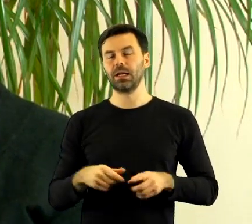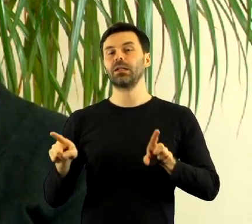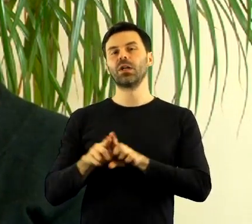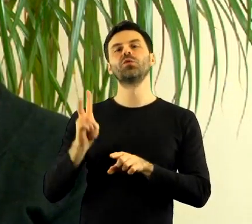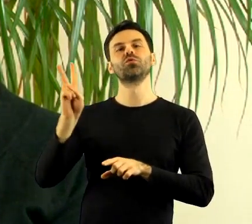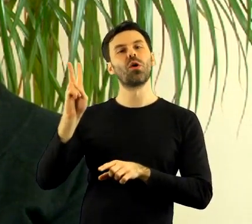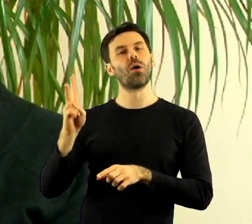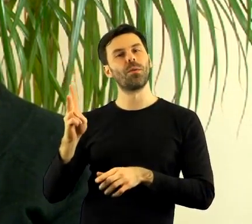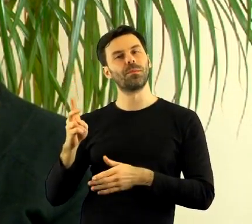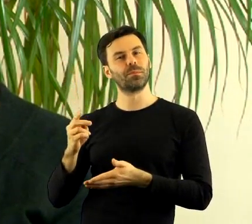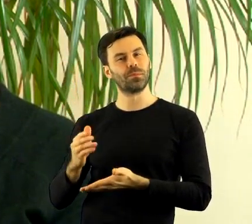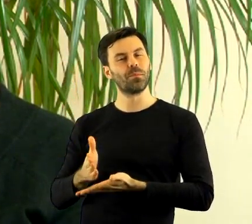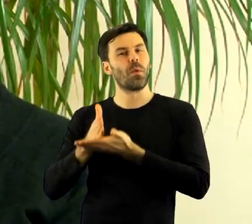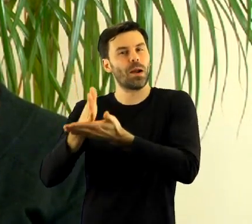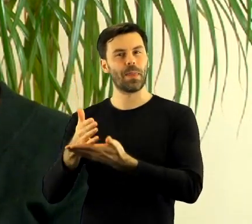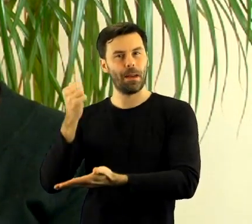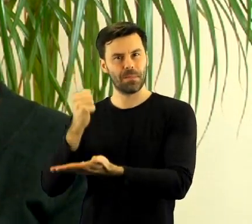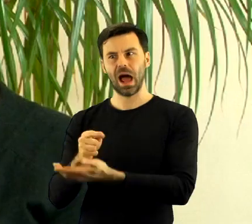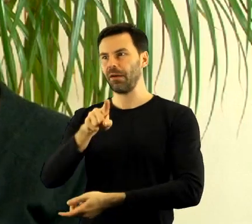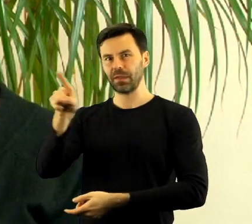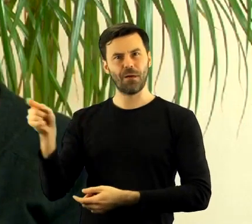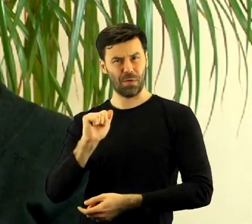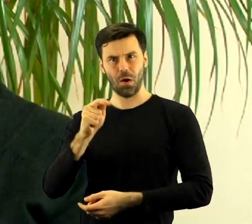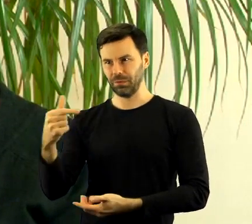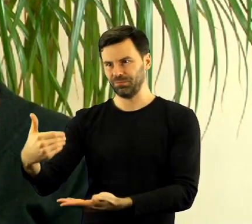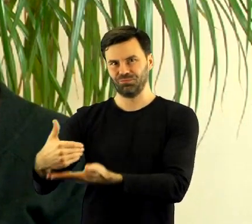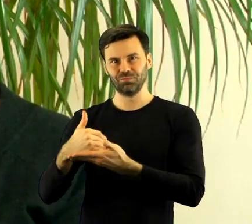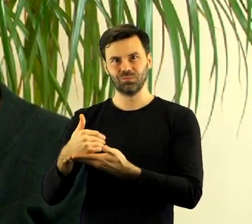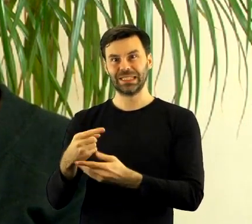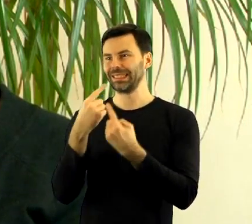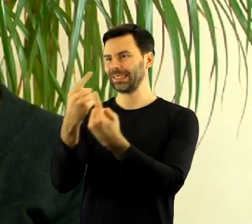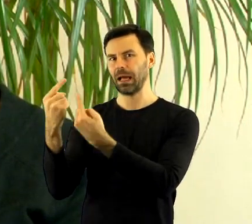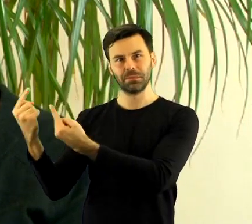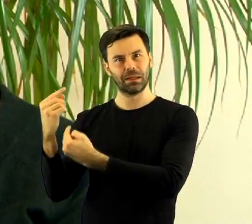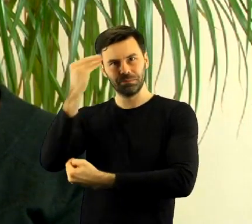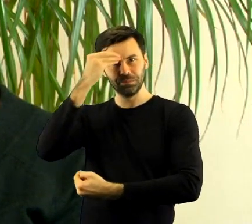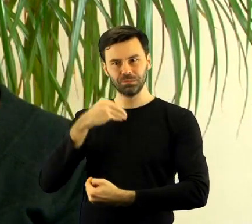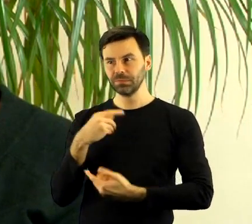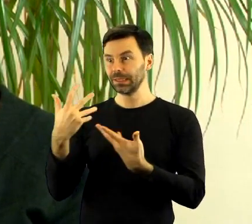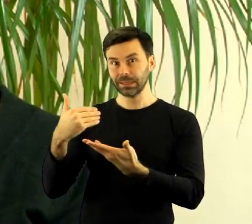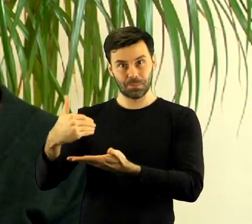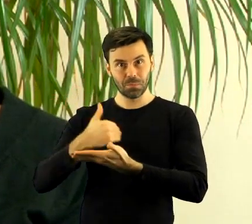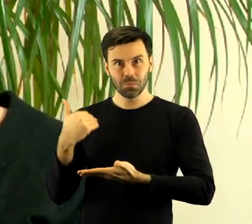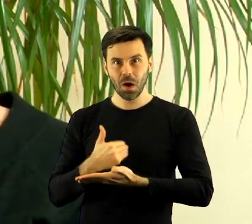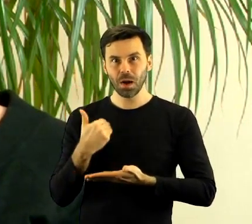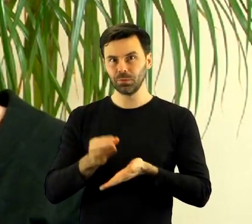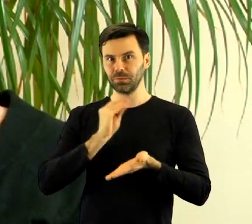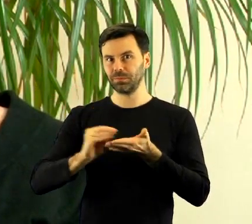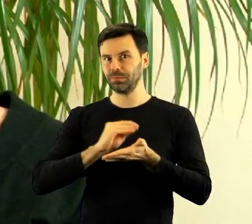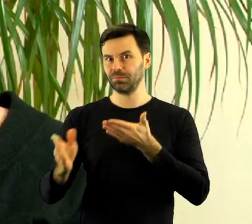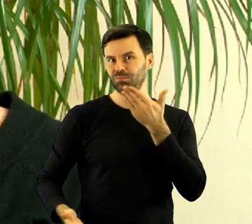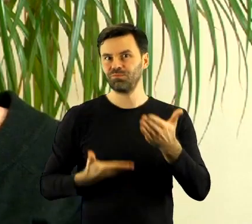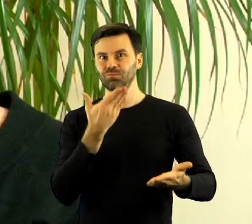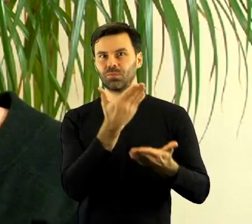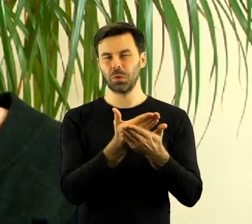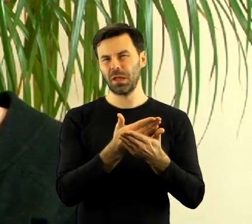osoby związane z poradami prawnymi, po prostu same zgłaszały się i pomagały nam pewne pisma,